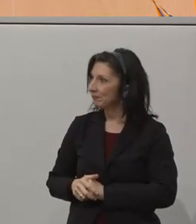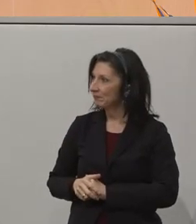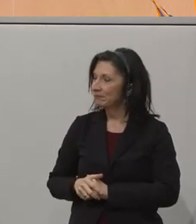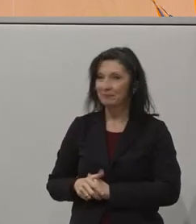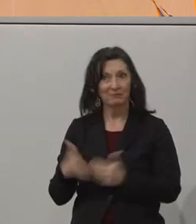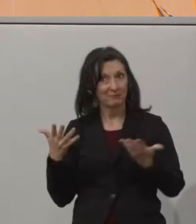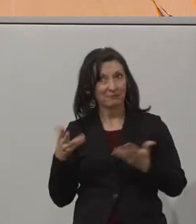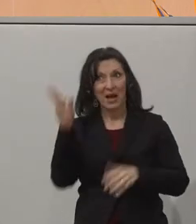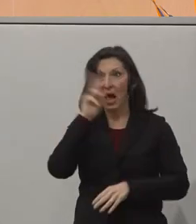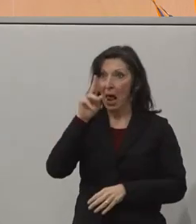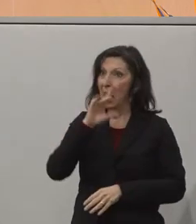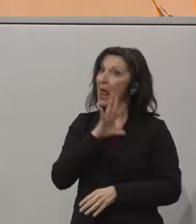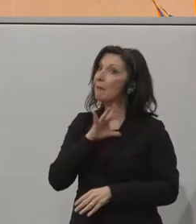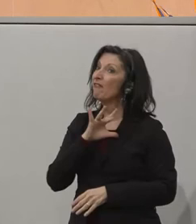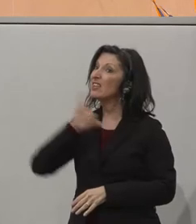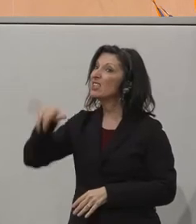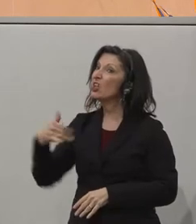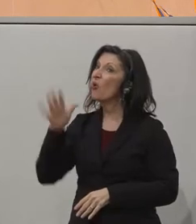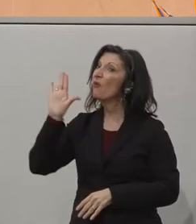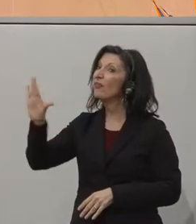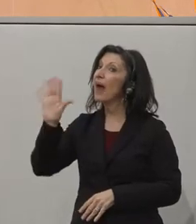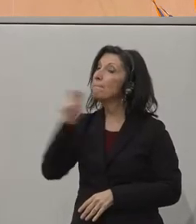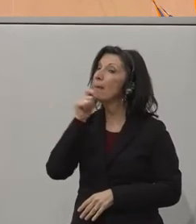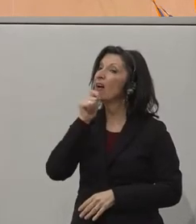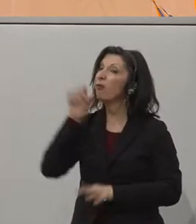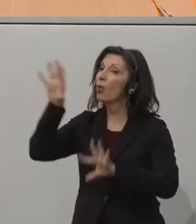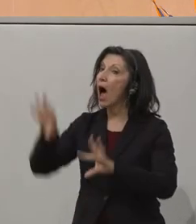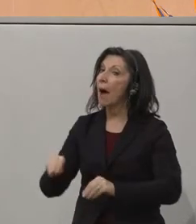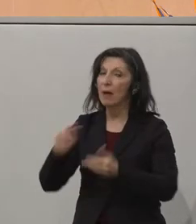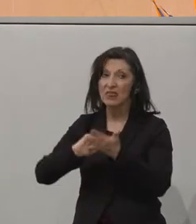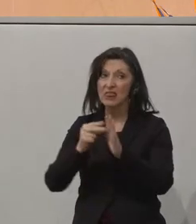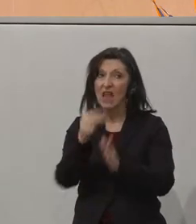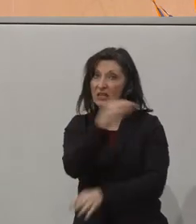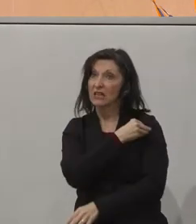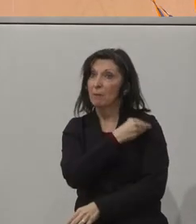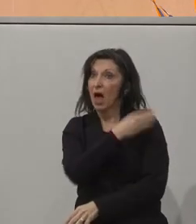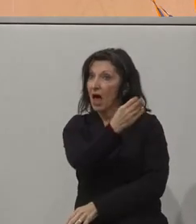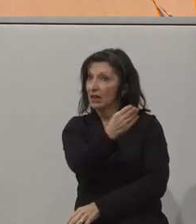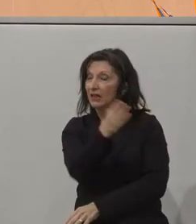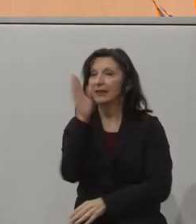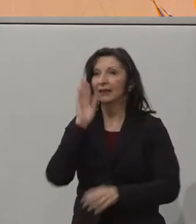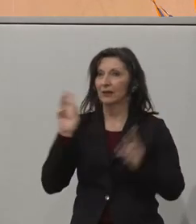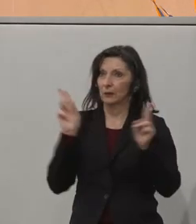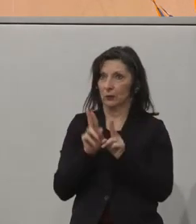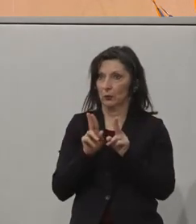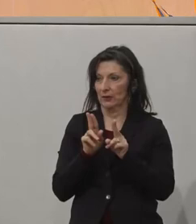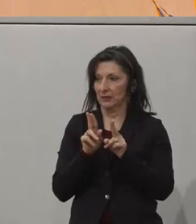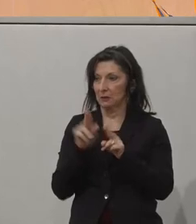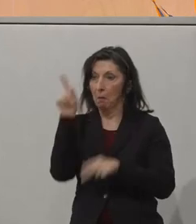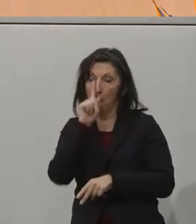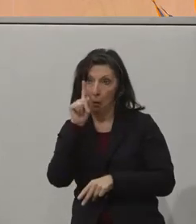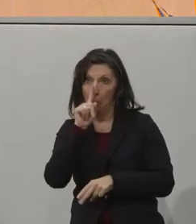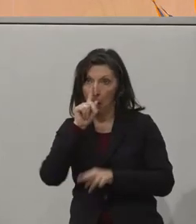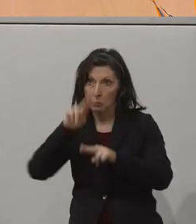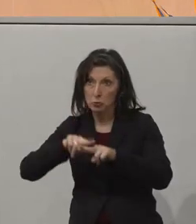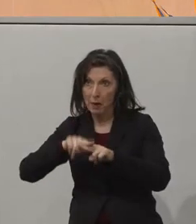Lieber Franz Josef, dein Mikrofon ist ausgeschaltet. Da wird mir gerade von der Technik gesagt. Auch hier versuchen wir es ganz kurz. Ob das